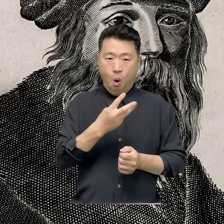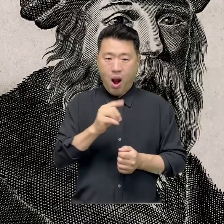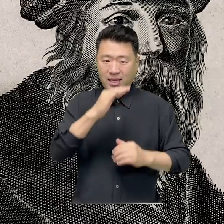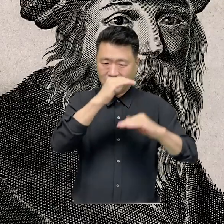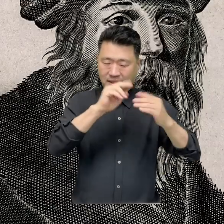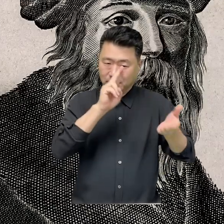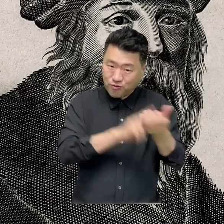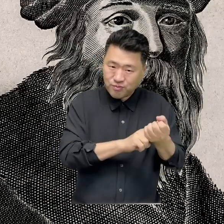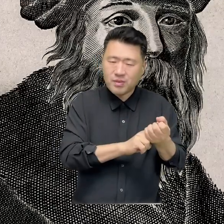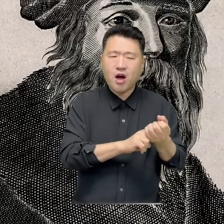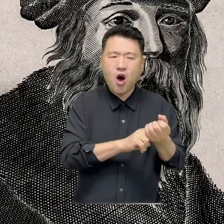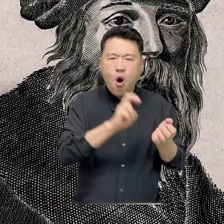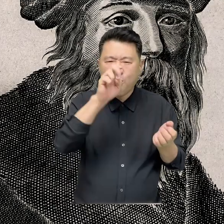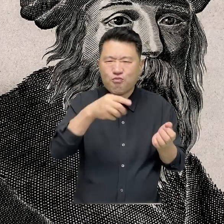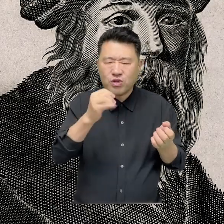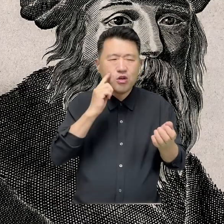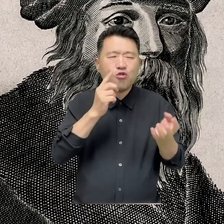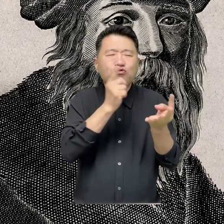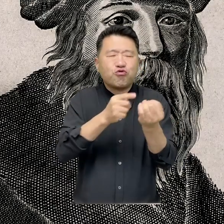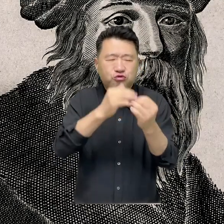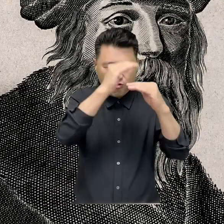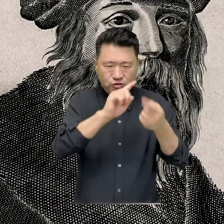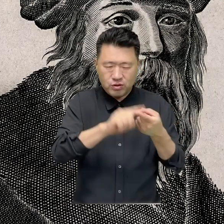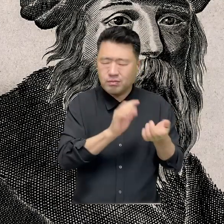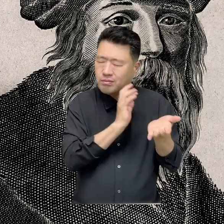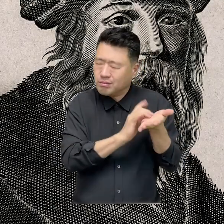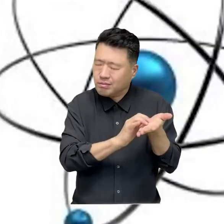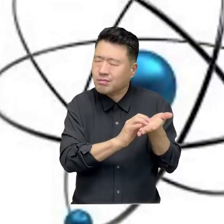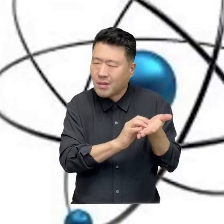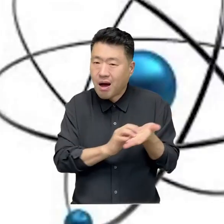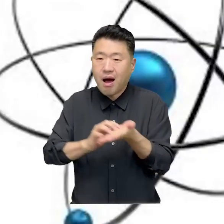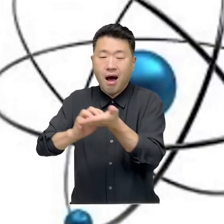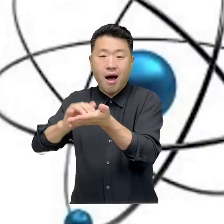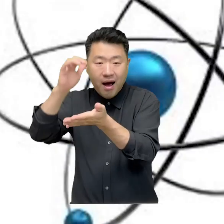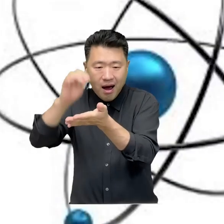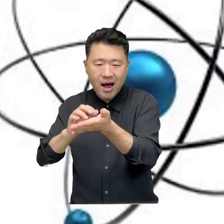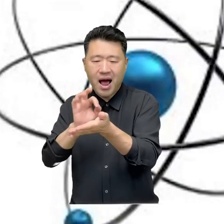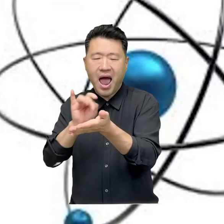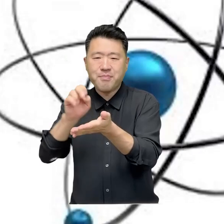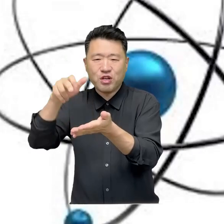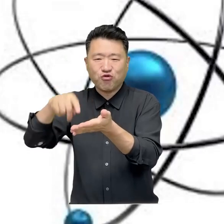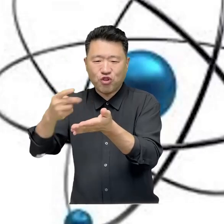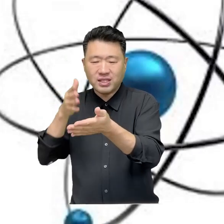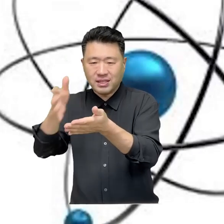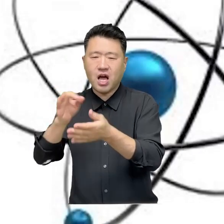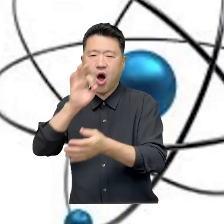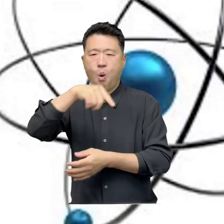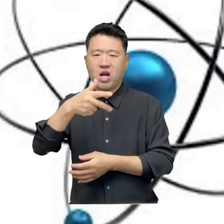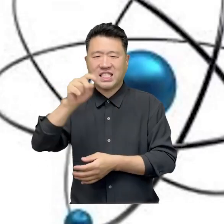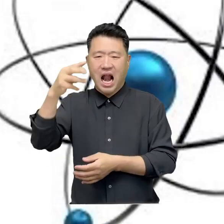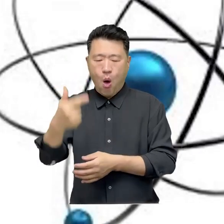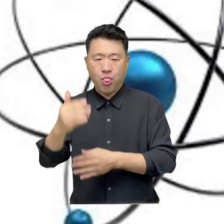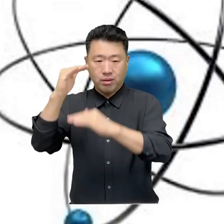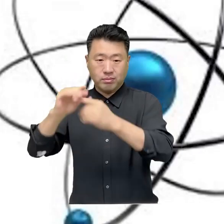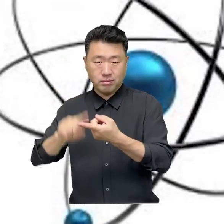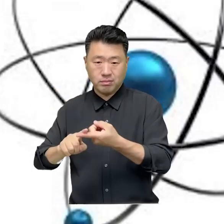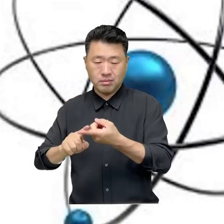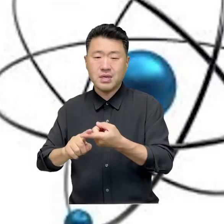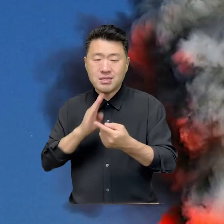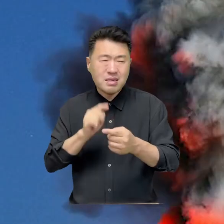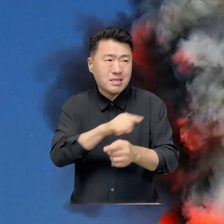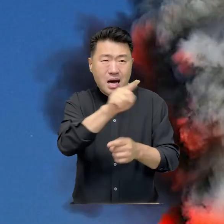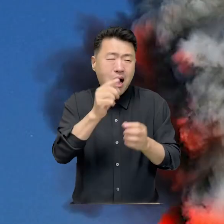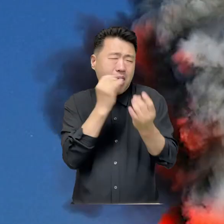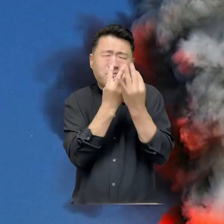피타고라스가 알고도 숨겼던 무리수의 세계에서, 우연히 큰 역할을 하는 에피크로스의 원자론에서,